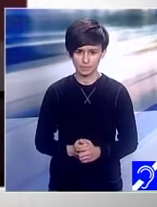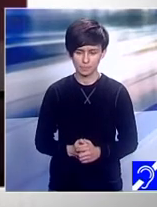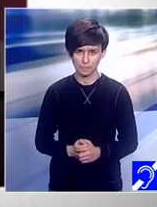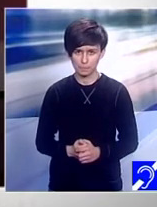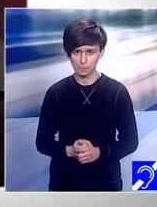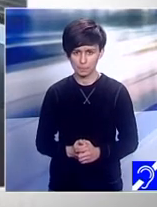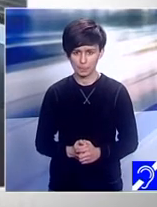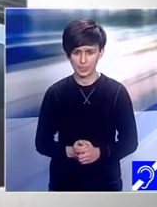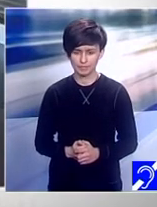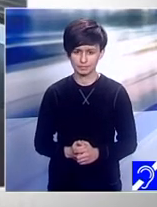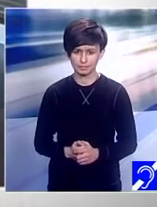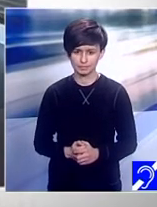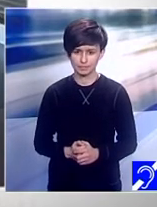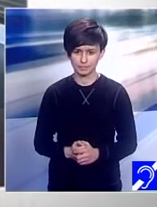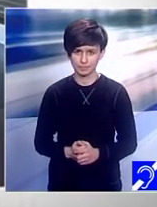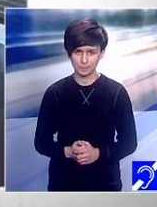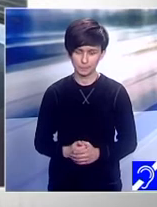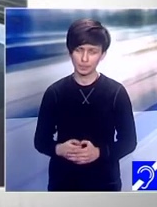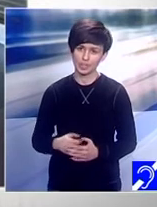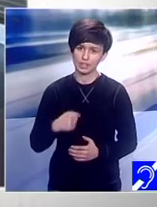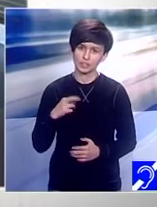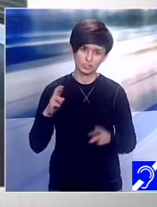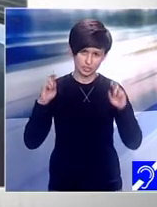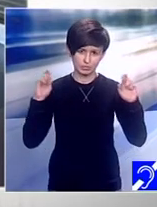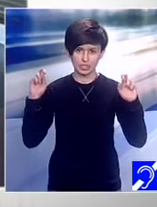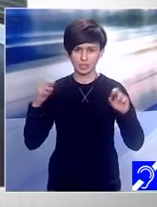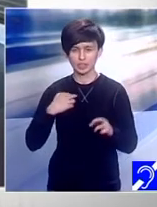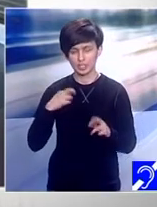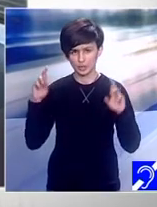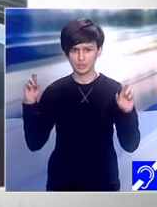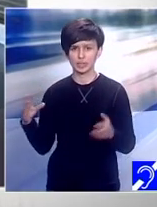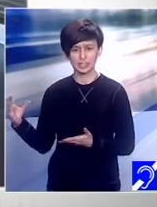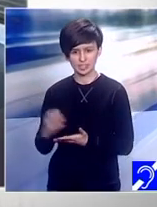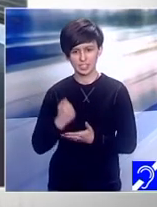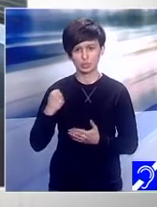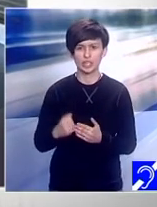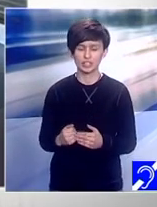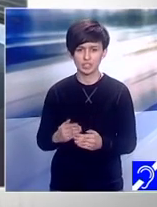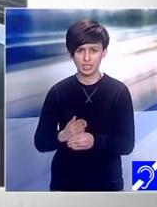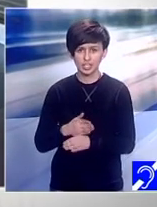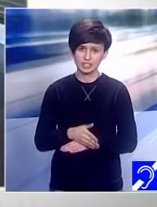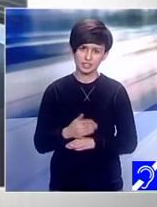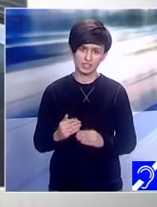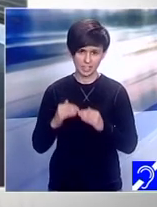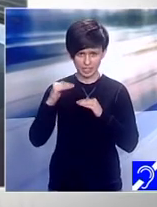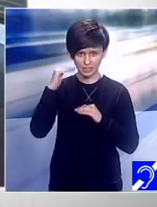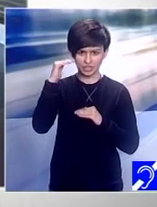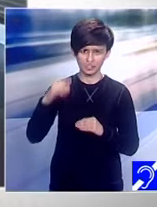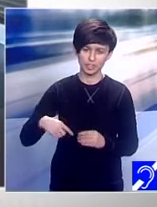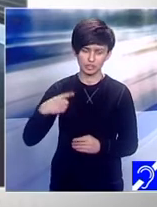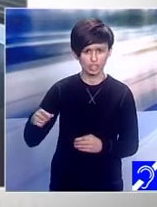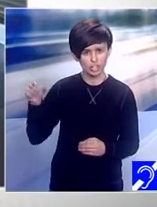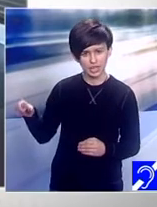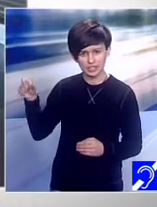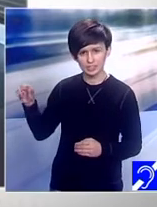o să reușească să fie la nivelul celorlați copii. Nu are de ales, pentru că